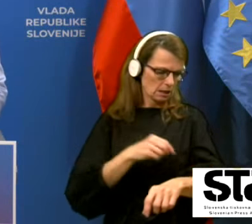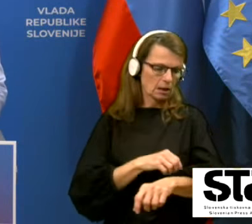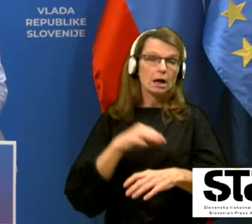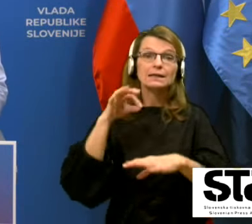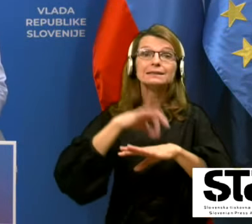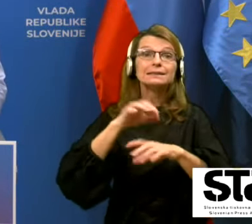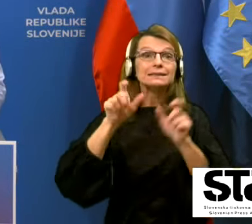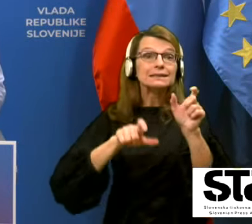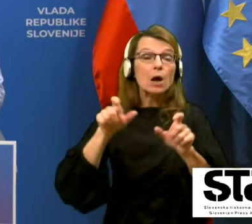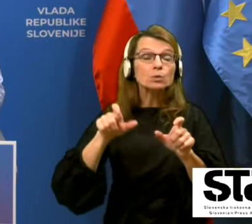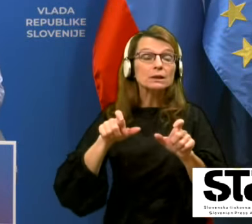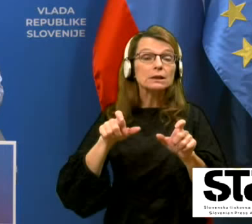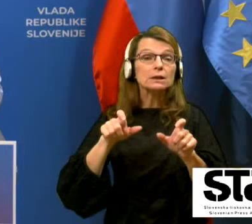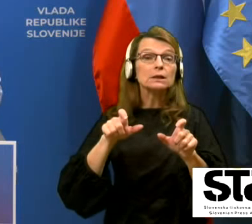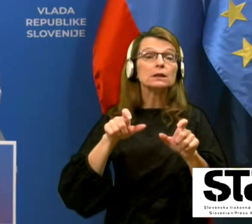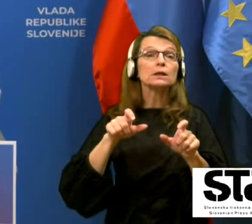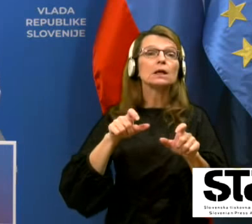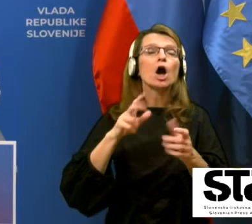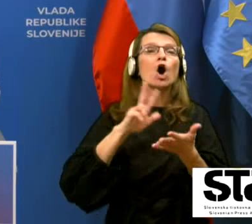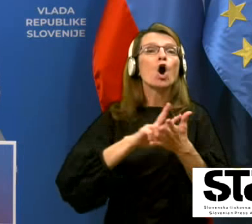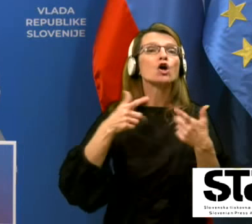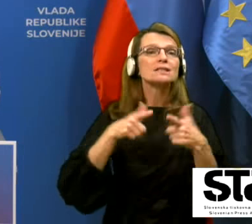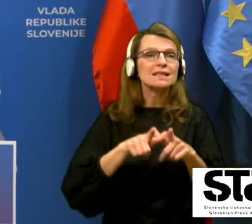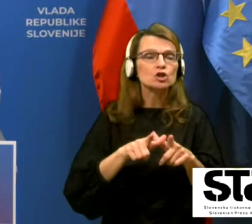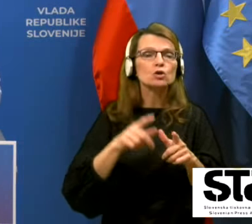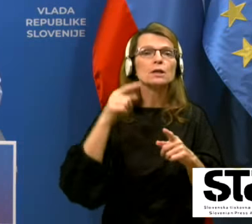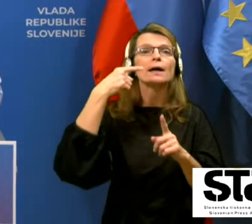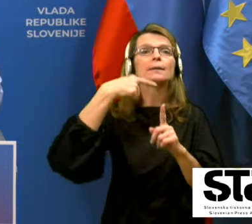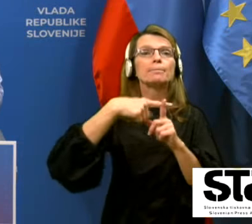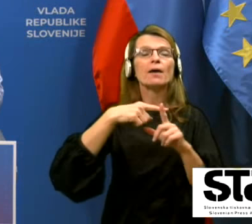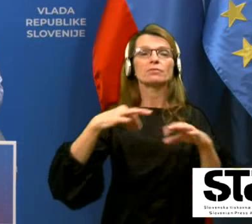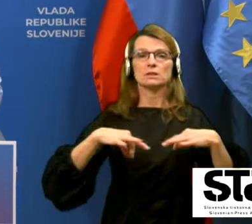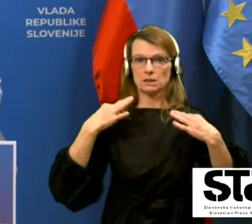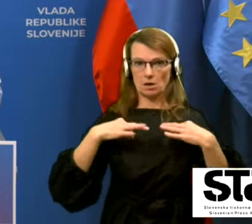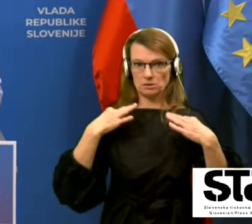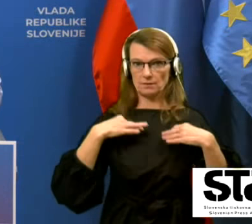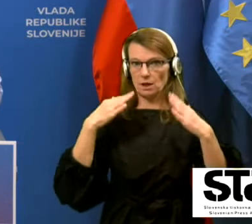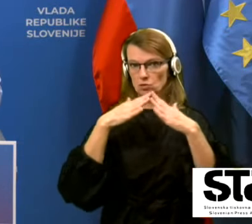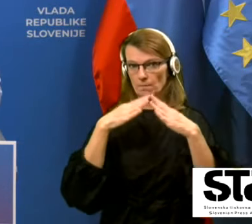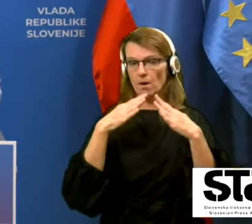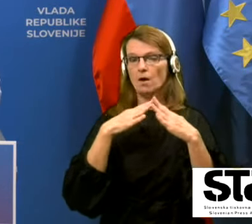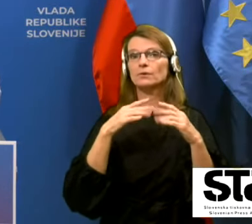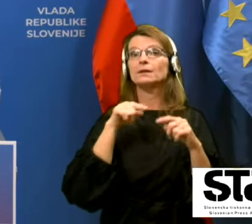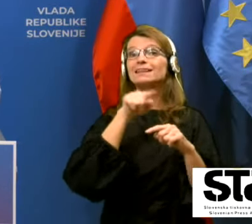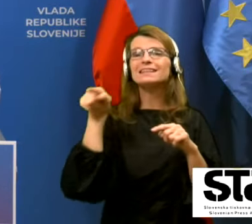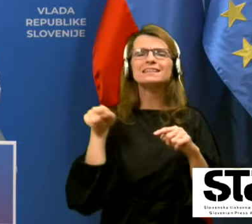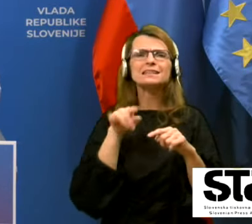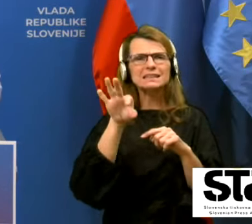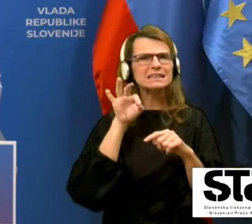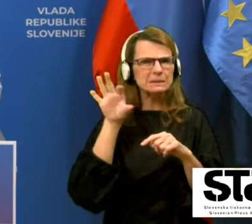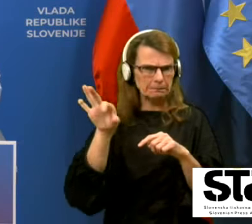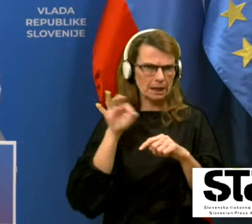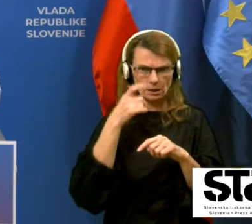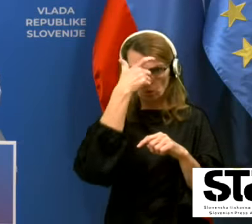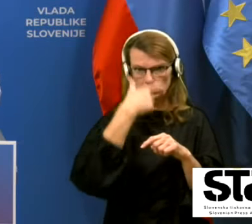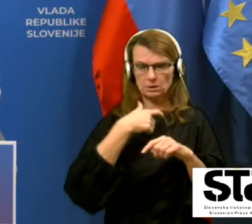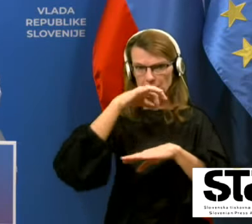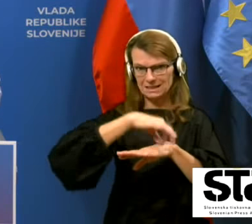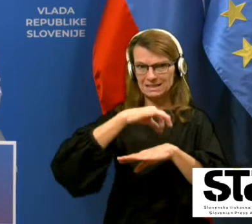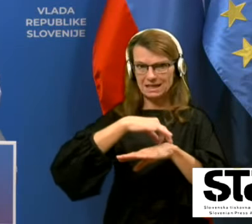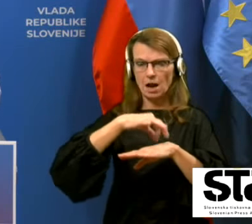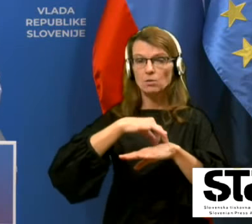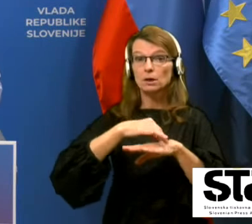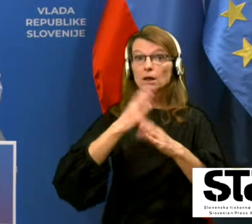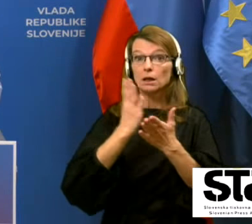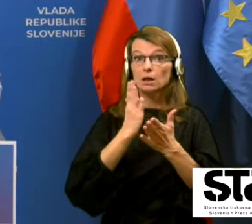tako koncesionarji, kot v zdravstvenih domovih se pravi izbrani, osebni zdravniki so bili že